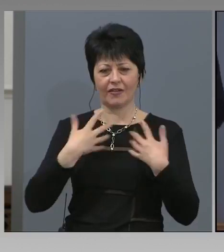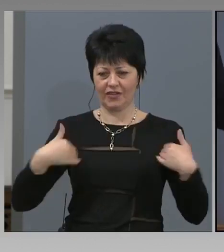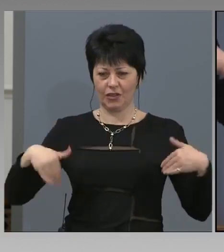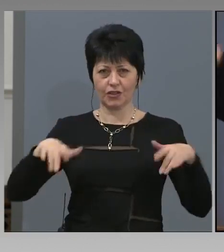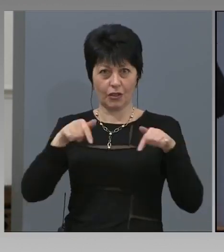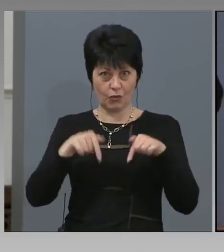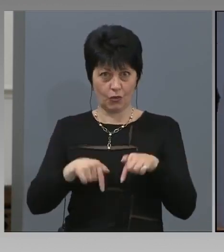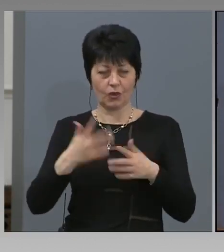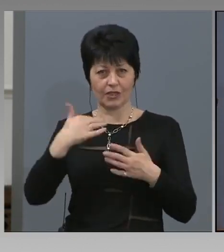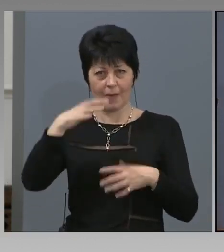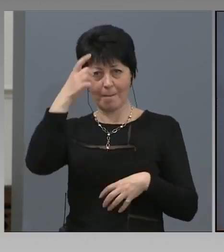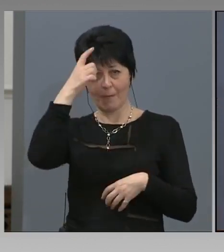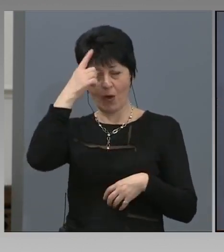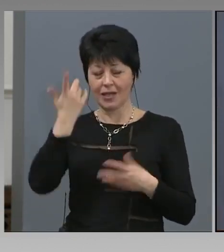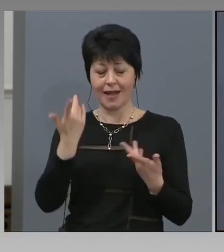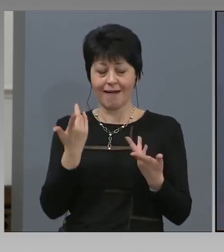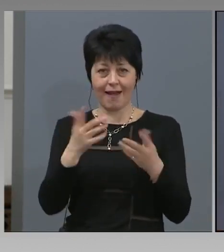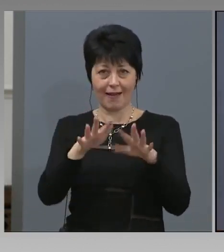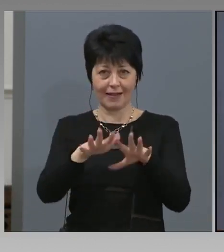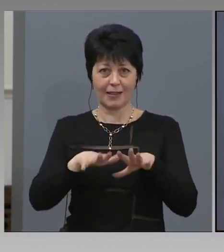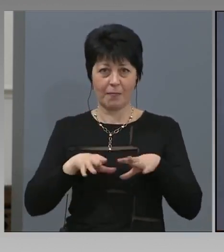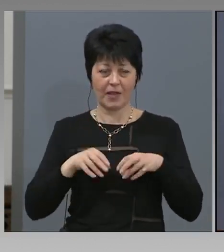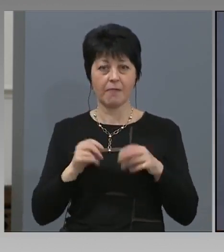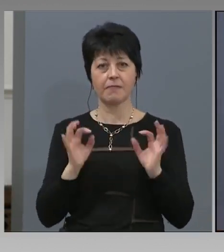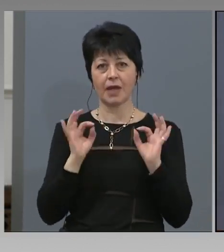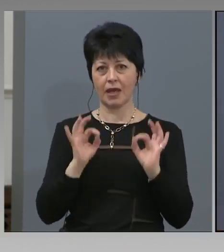възприемаме истината и лъжата?